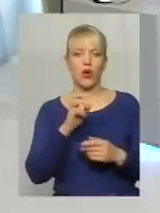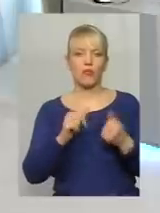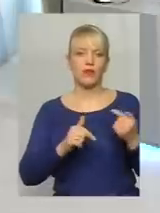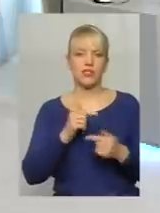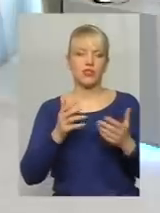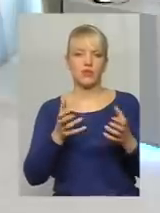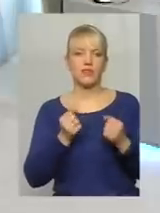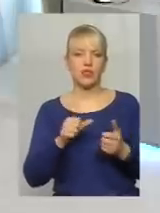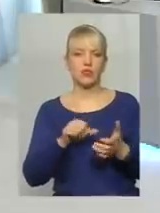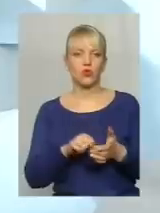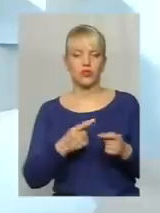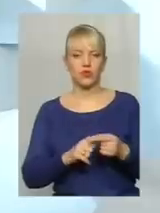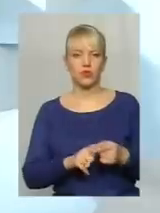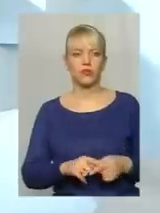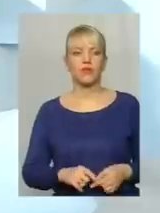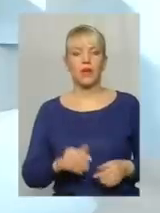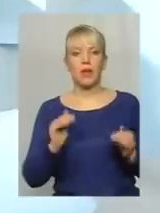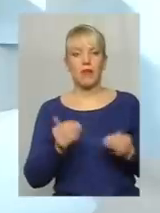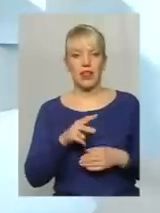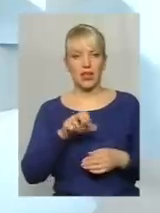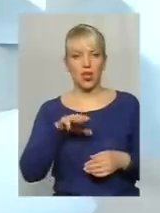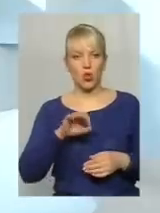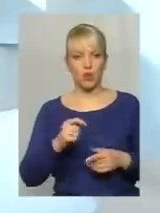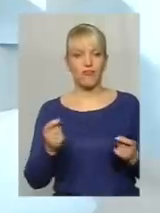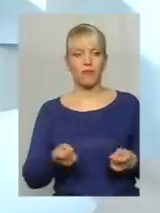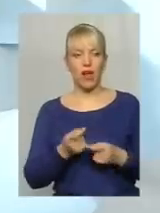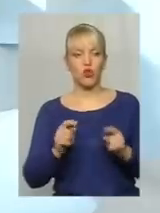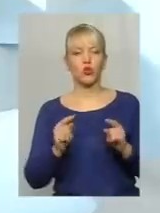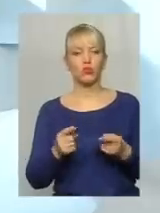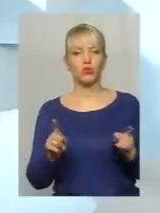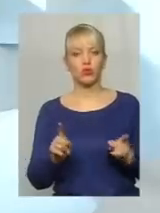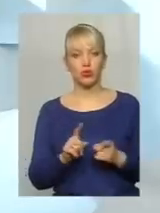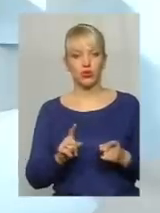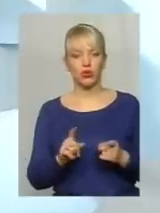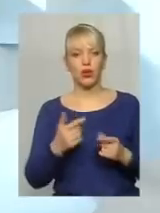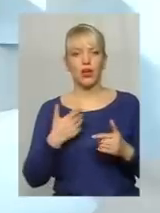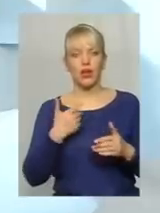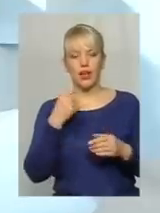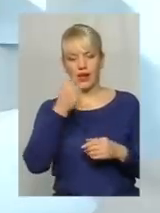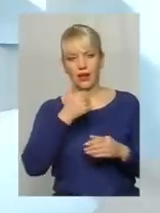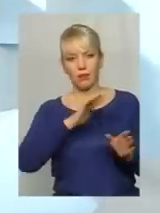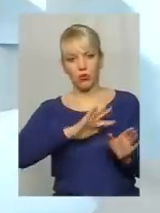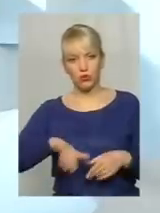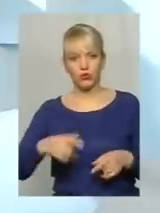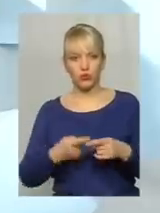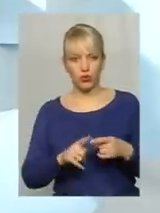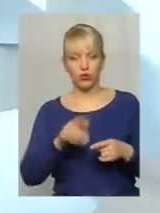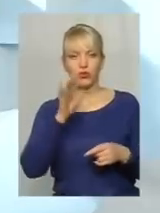участь у цьому конкурсі? Маленьких лотів мало тому, що майже рік прийшов з того часу, як ми